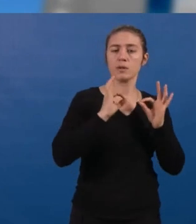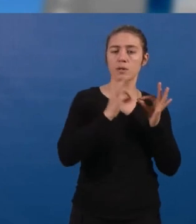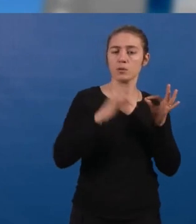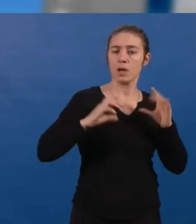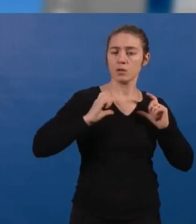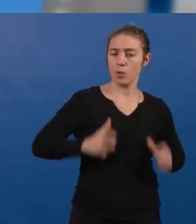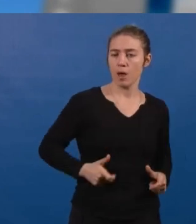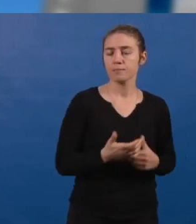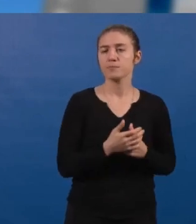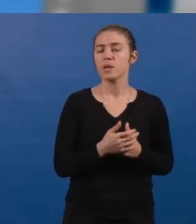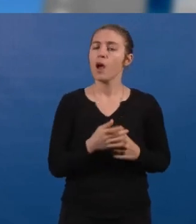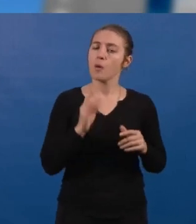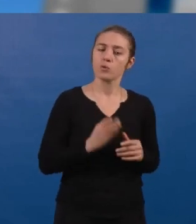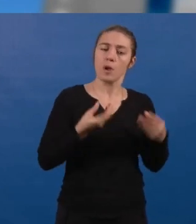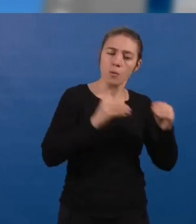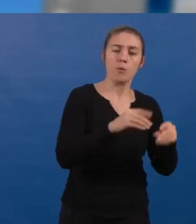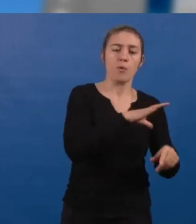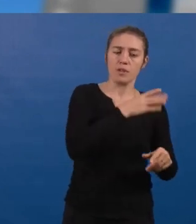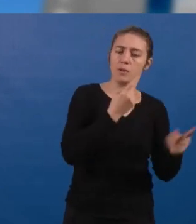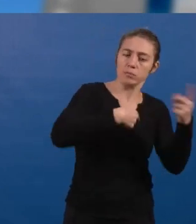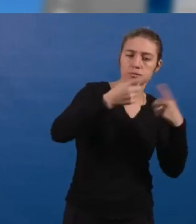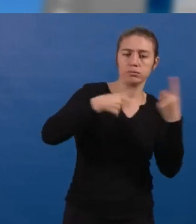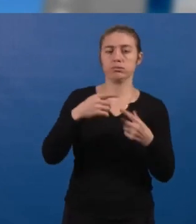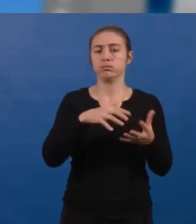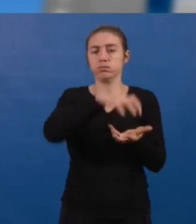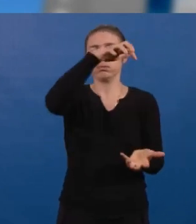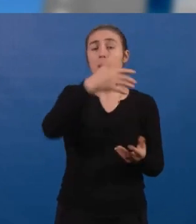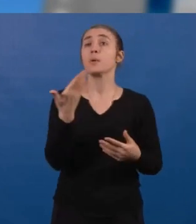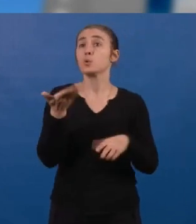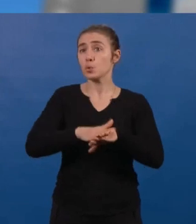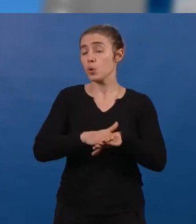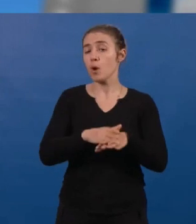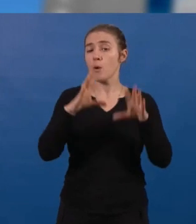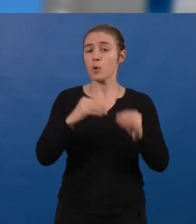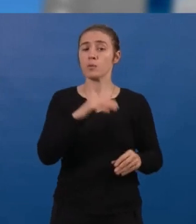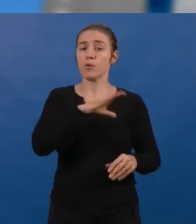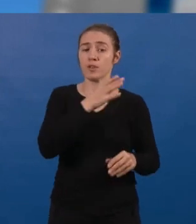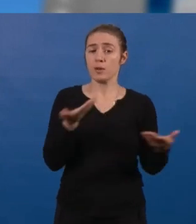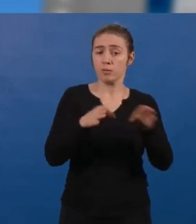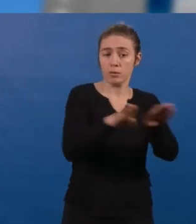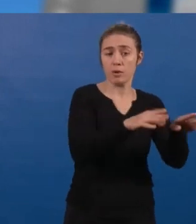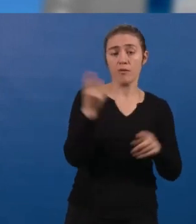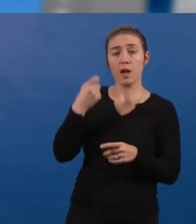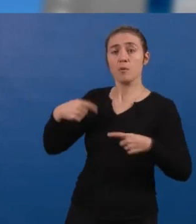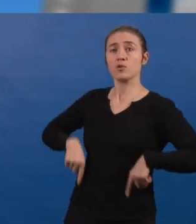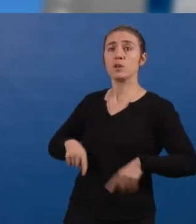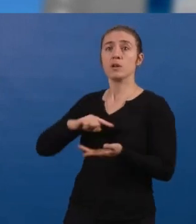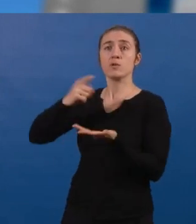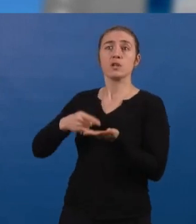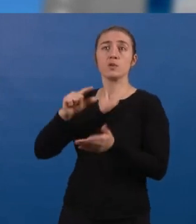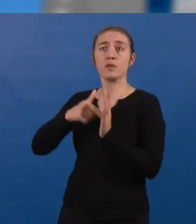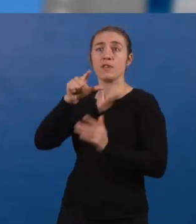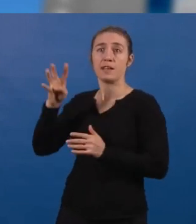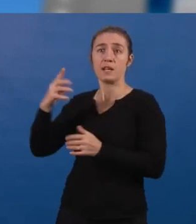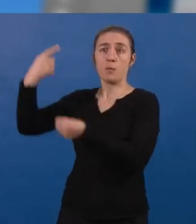République, de former plus d'enseignants. Malheureusement, la suppression de postes dans l'éducation nationale imposée au budget 2024 par Bercy